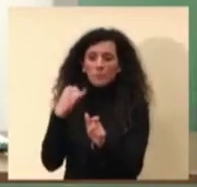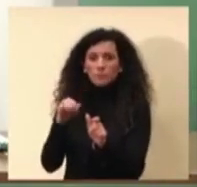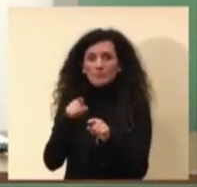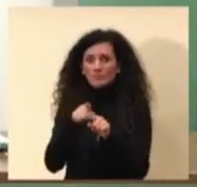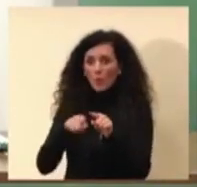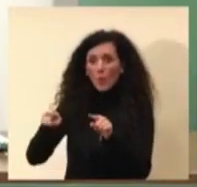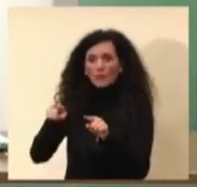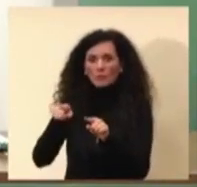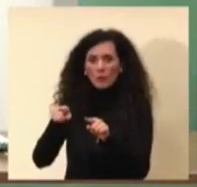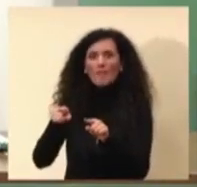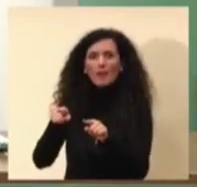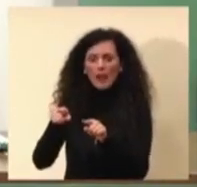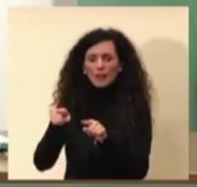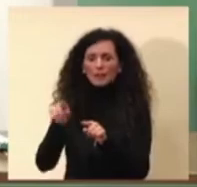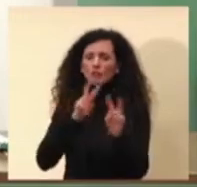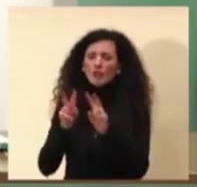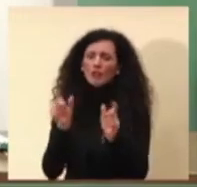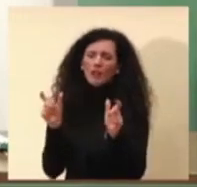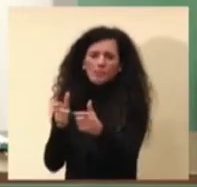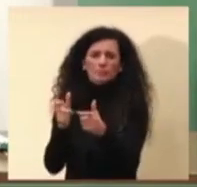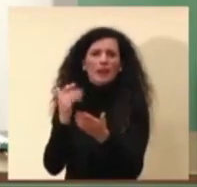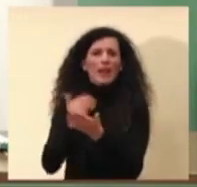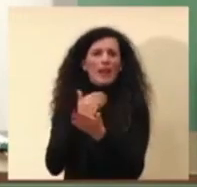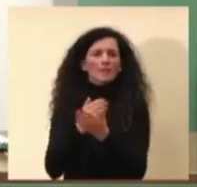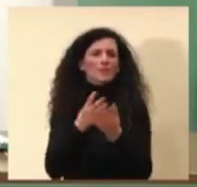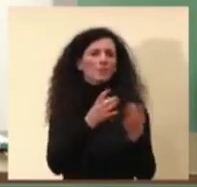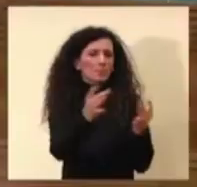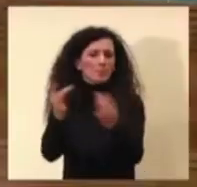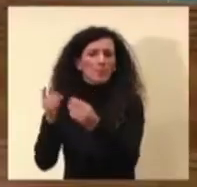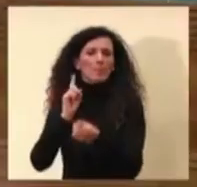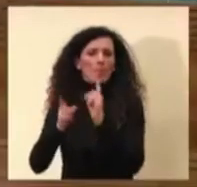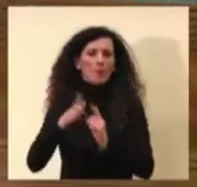la loro diffusione nella popolazione. Grazie.